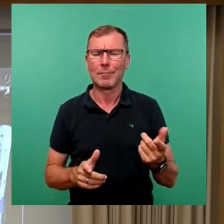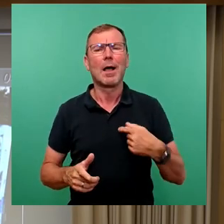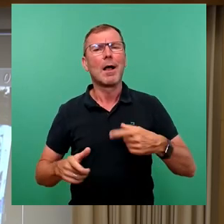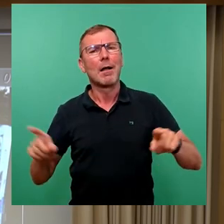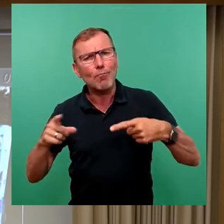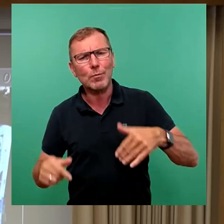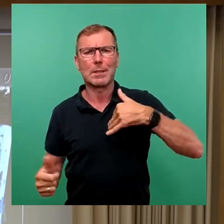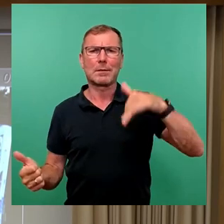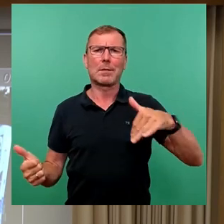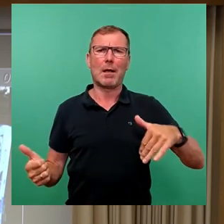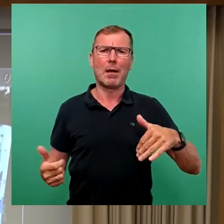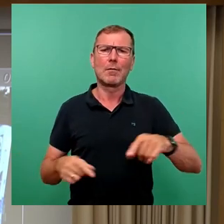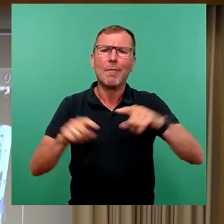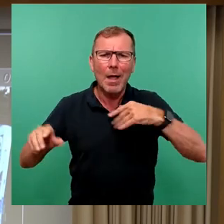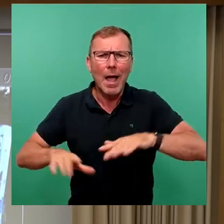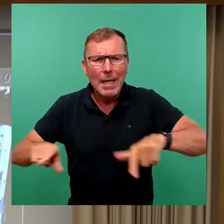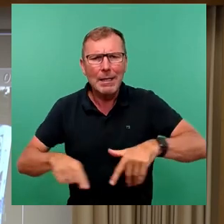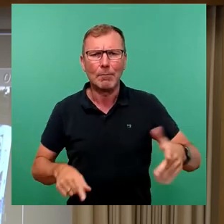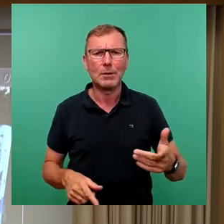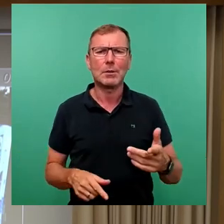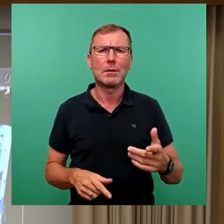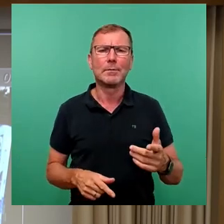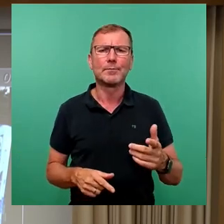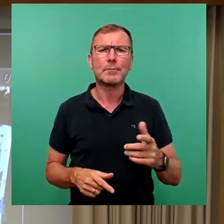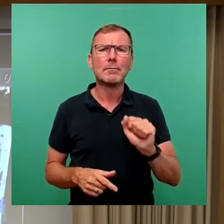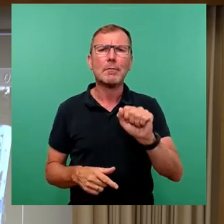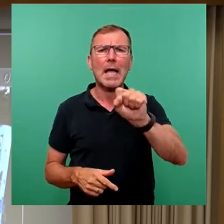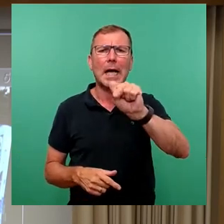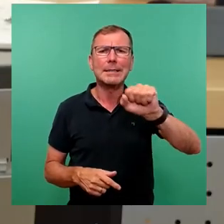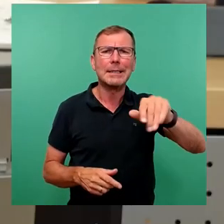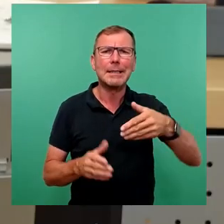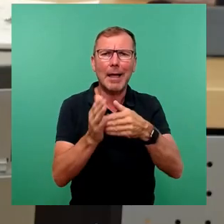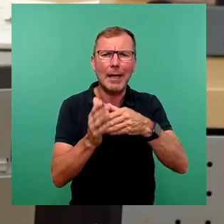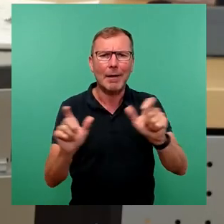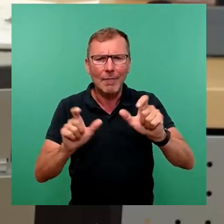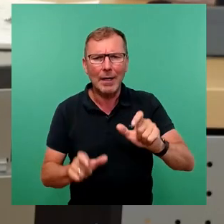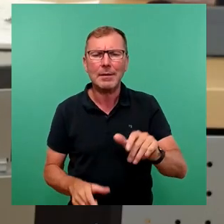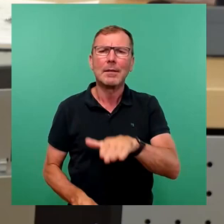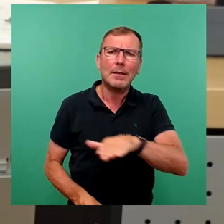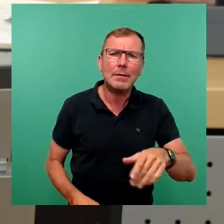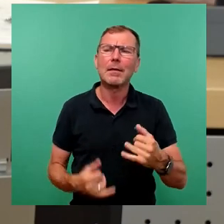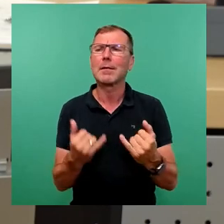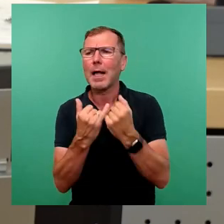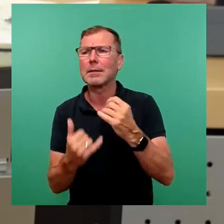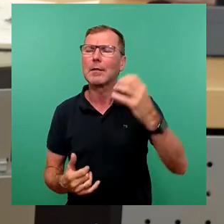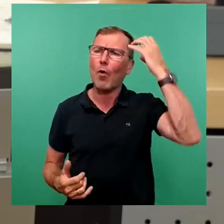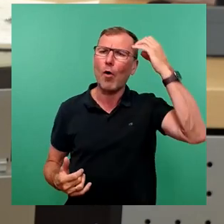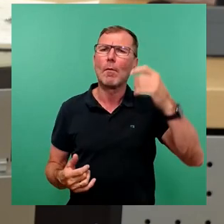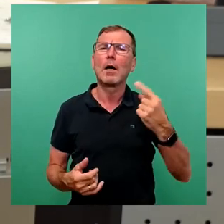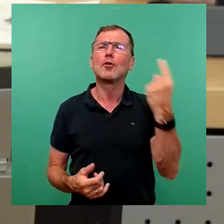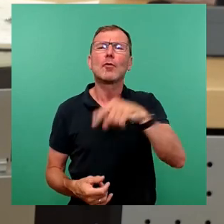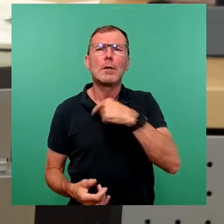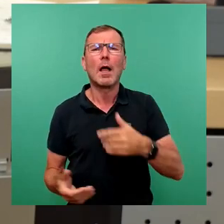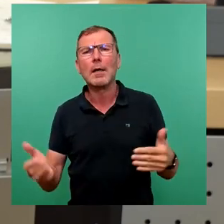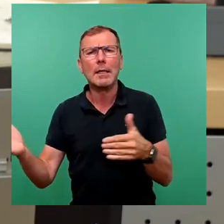jede Menge Teppichen am Assi-Eck feierte, Kinder, Eltern und Omas stundenlang tanzten, verging